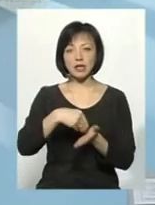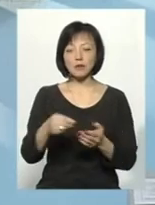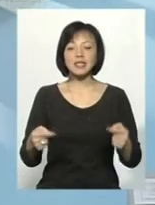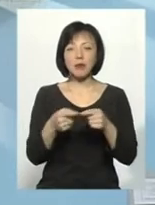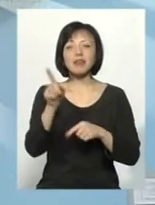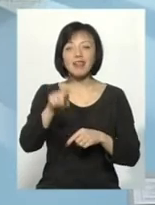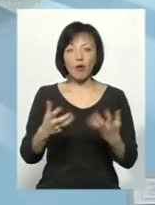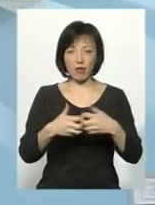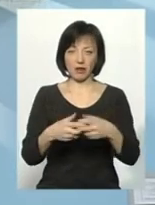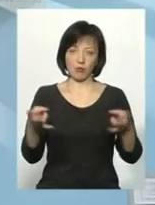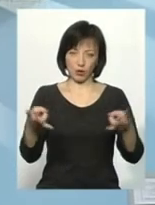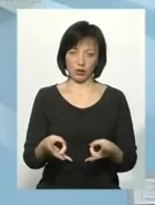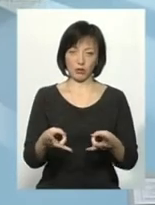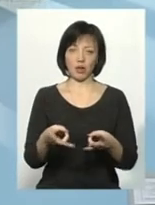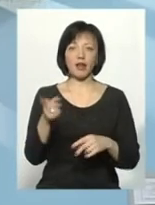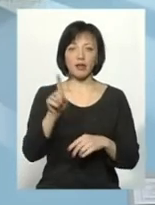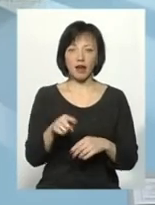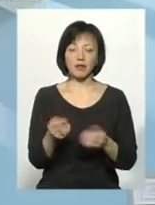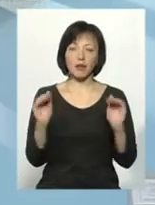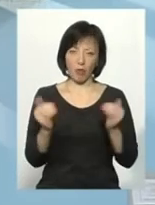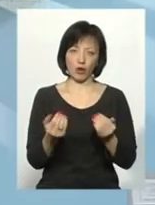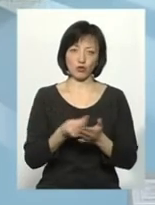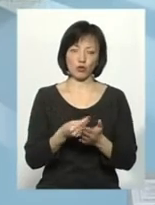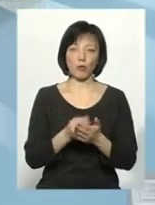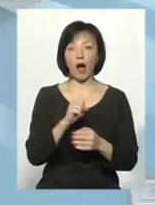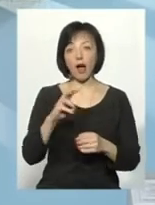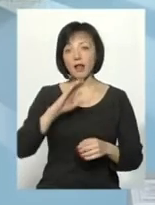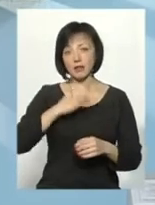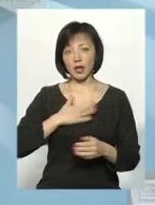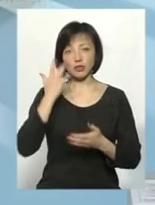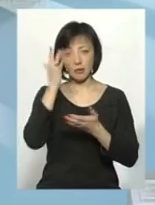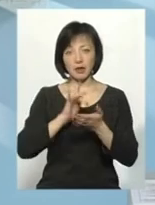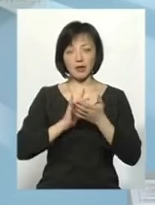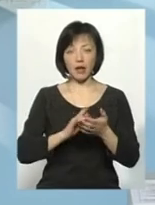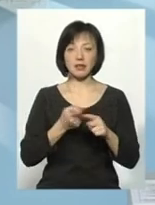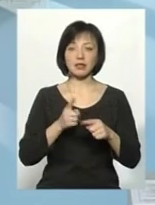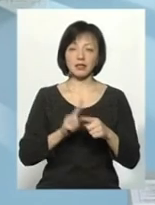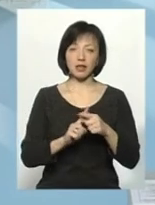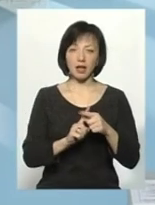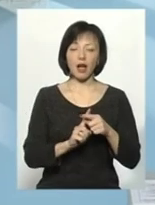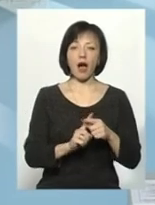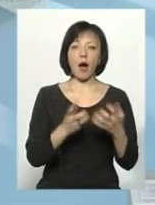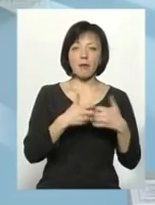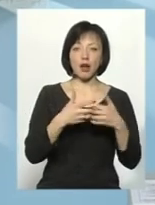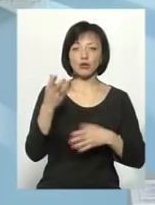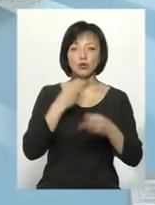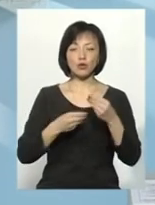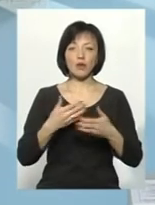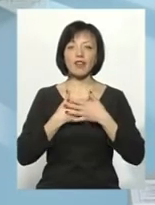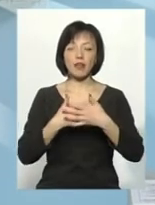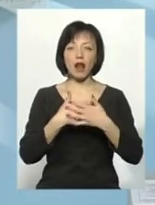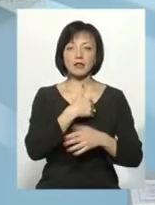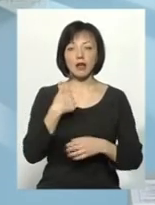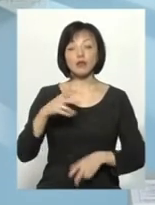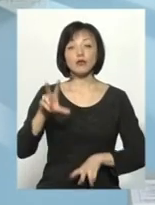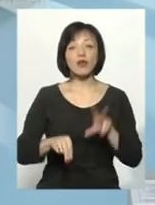саме те обладнання, яке потрібно, навіть на нижчу суму. Але наша мета – апарат штучної вентиляції легенів. І